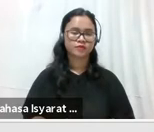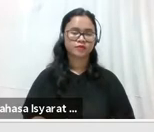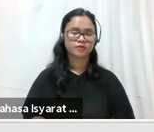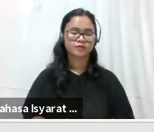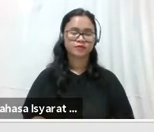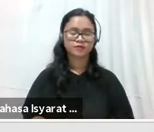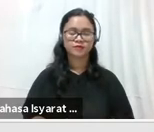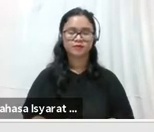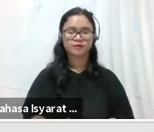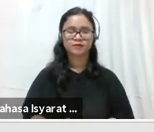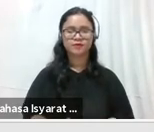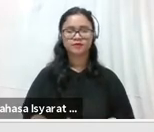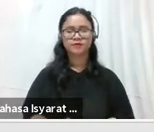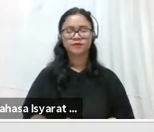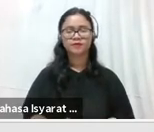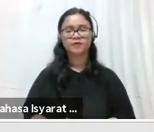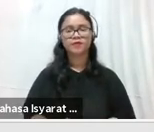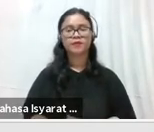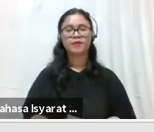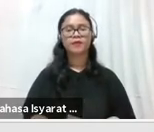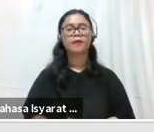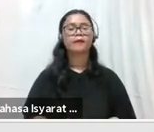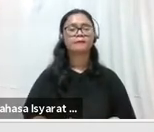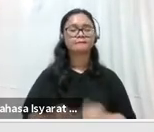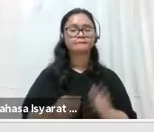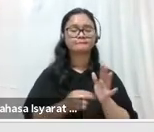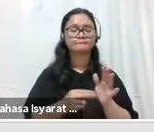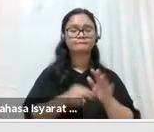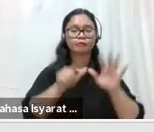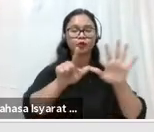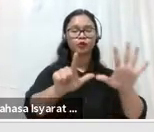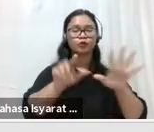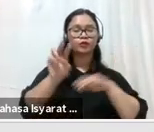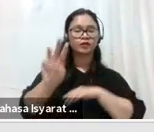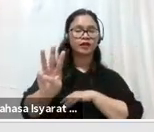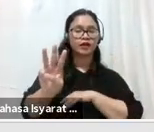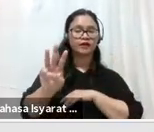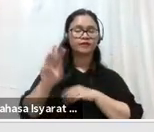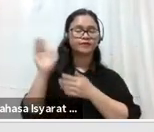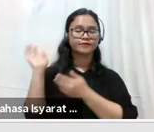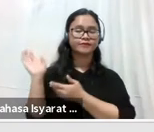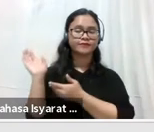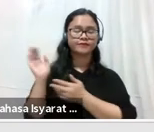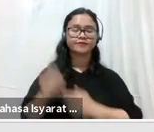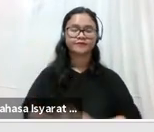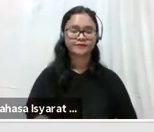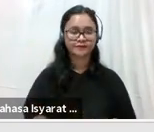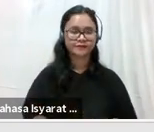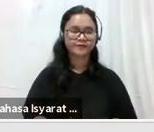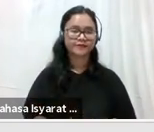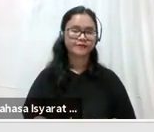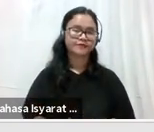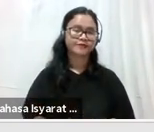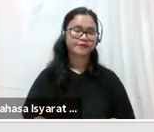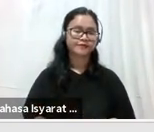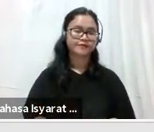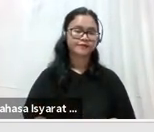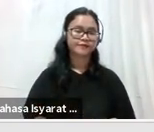Mursalim dalam kurung Individu. 73, Ninyoman Ana